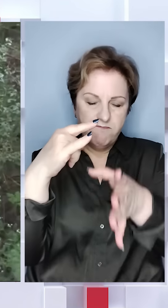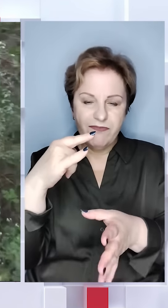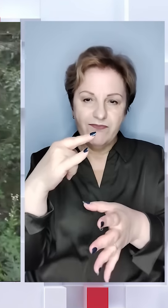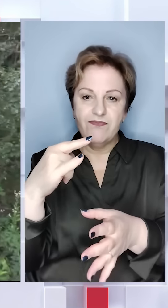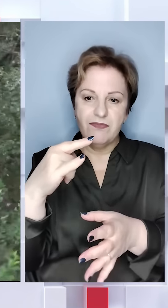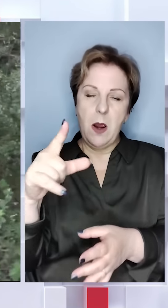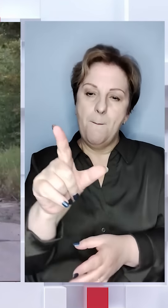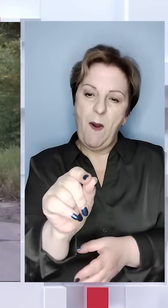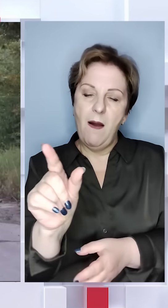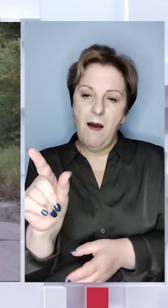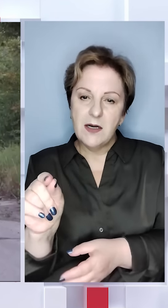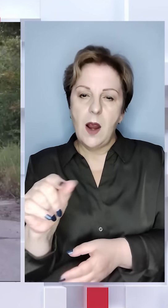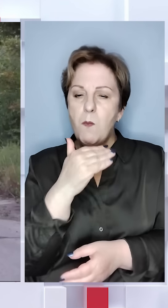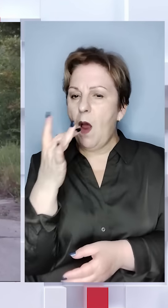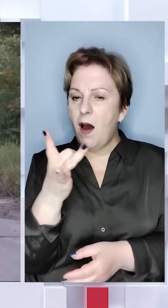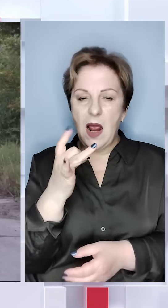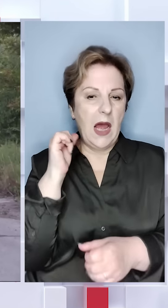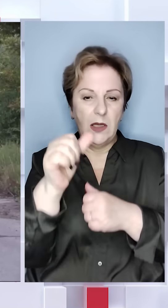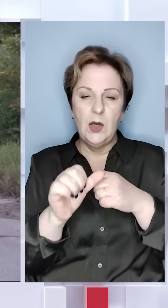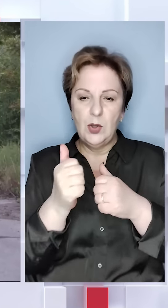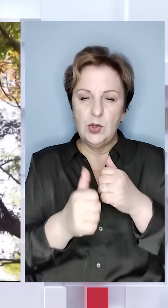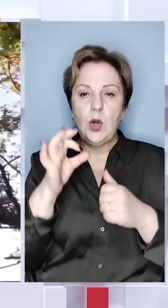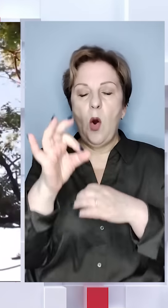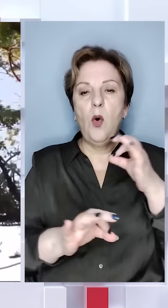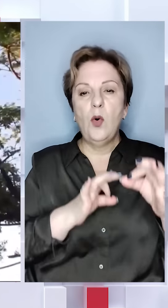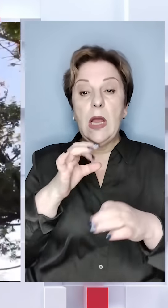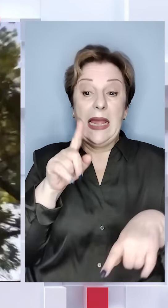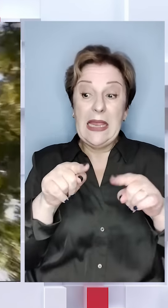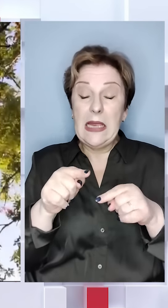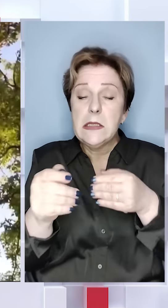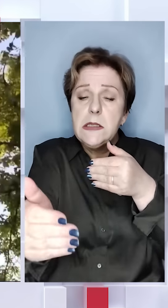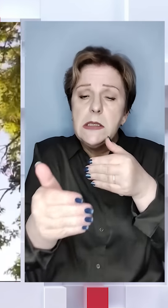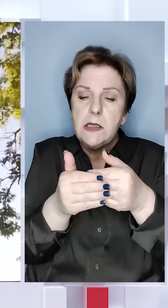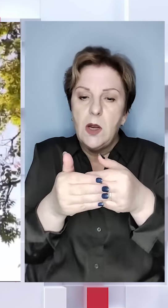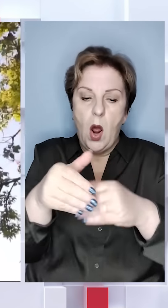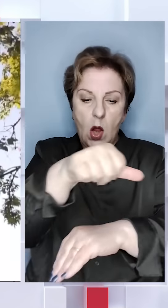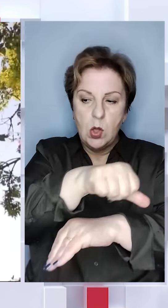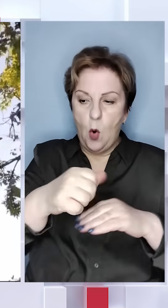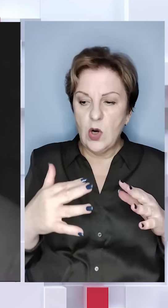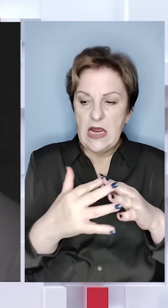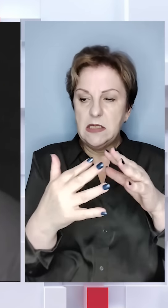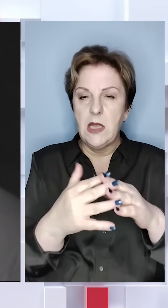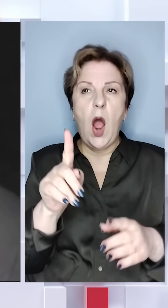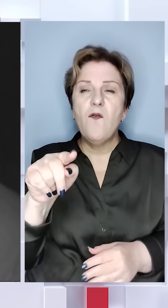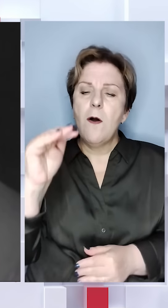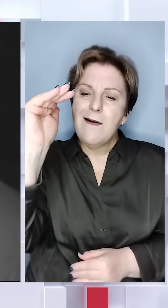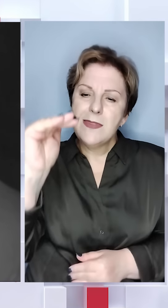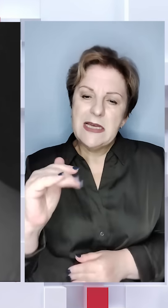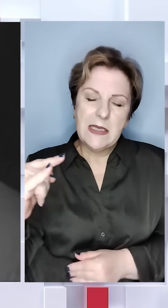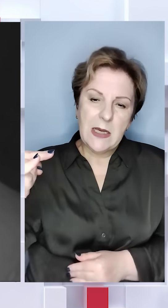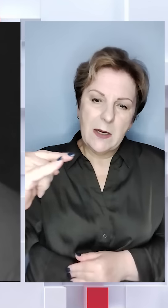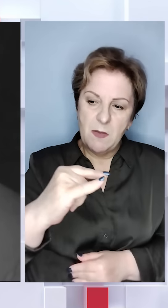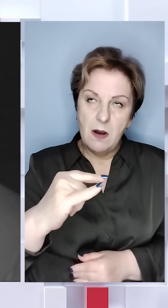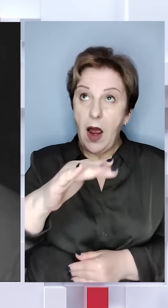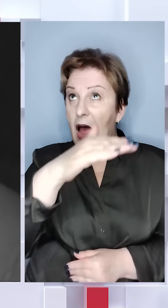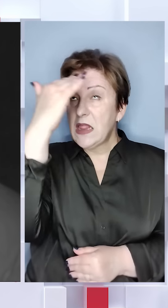зазвичай заходять парами по багато разів щодоби. Інколи, твердить лев, наближається у притул до лінії зіткнення. Вони доволі низько проходять.